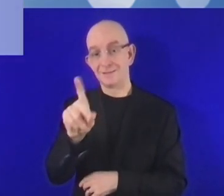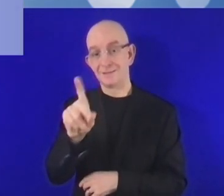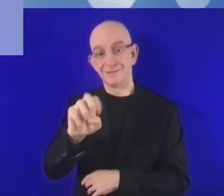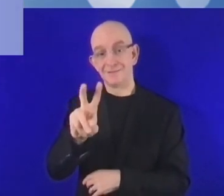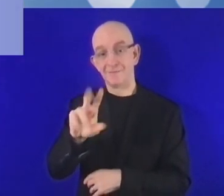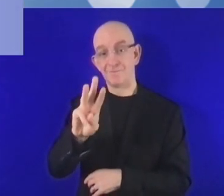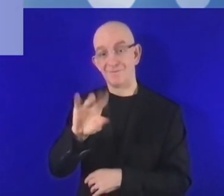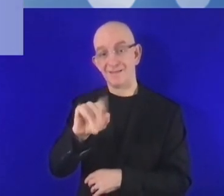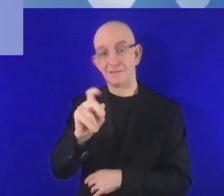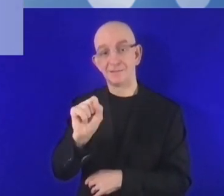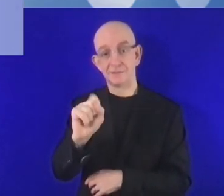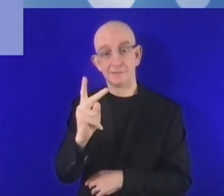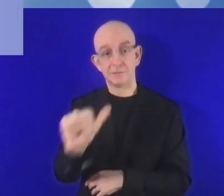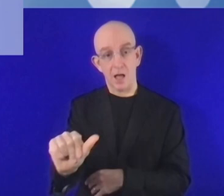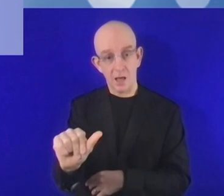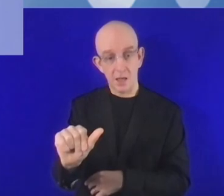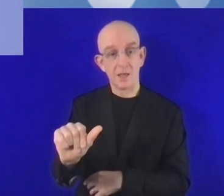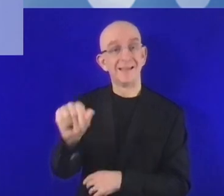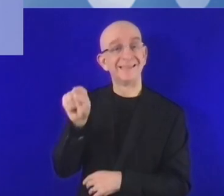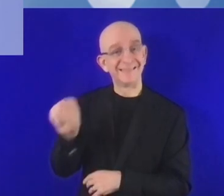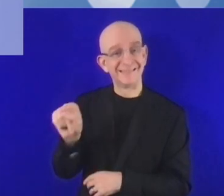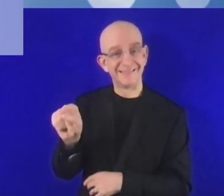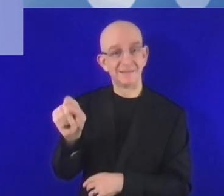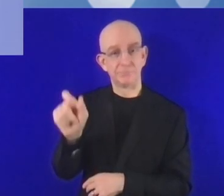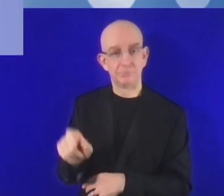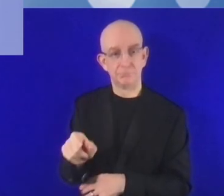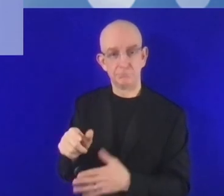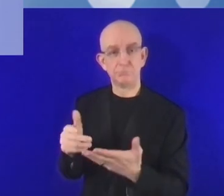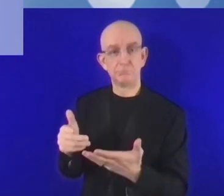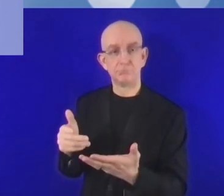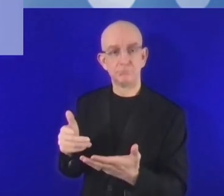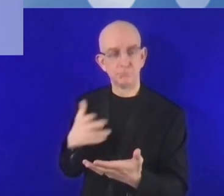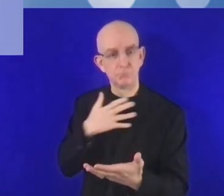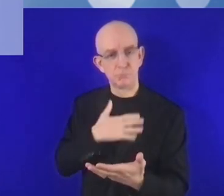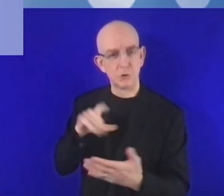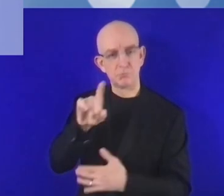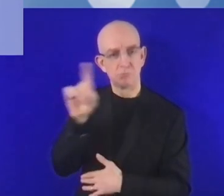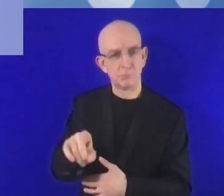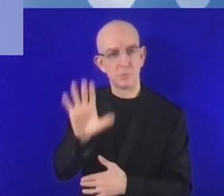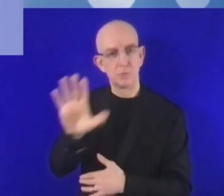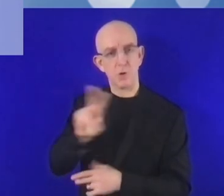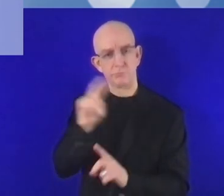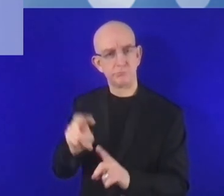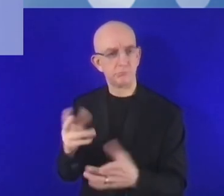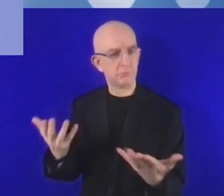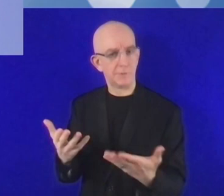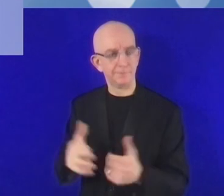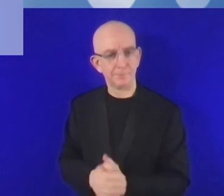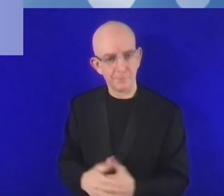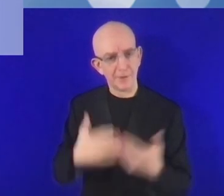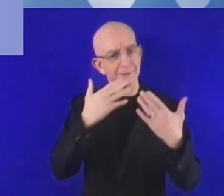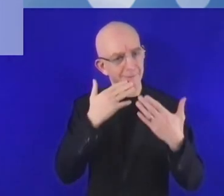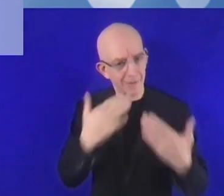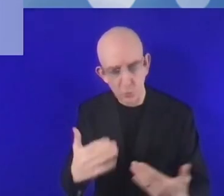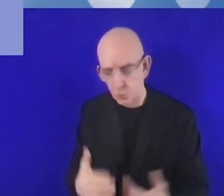باهتمام وبلا سابر نتطلع لسماع تعليقاتك. شكراً